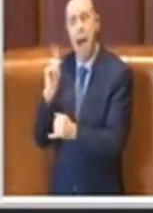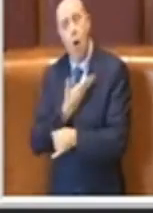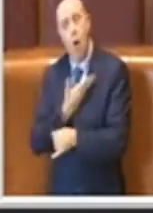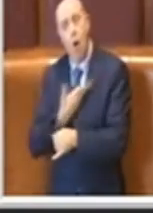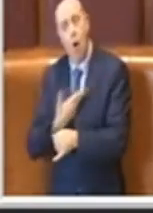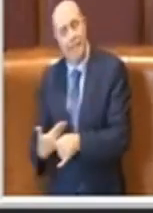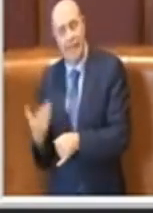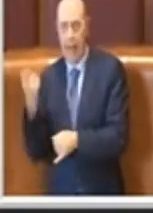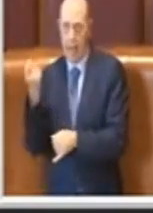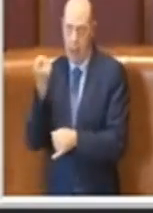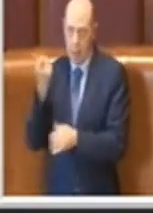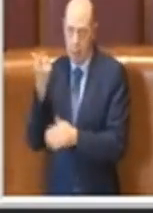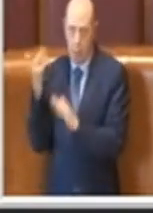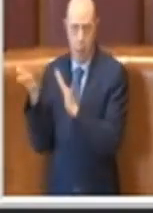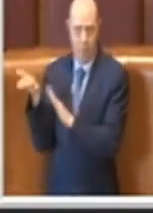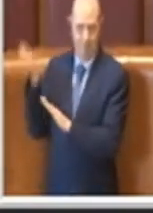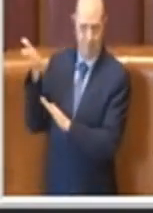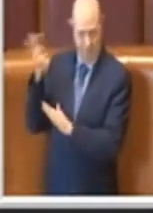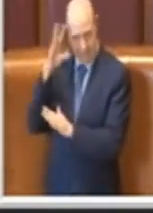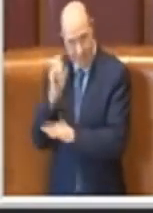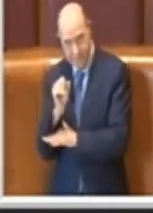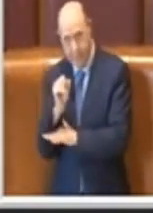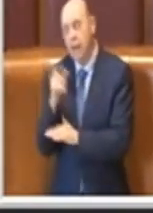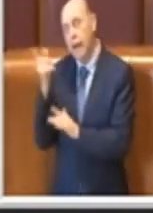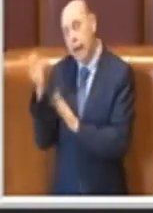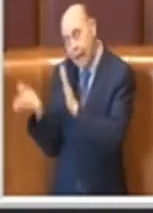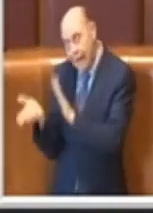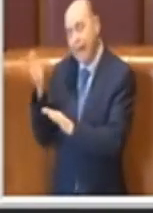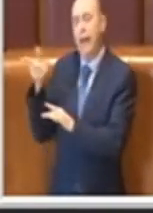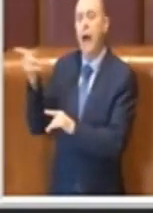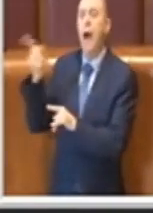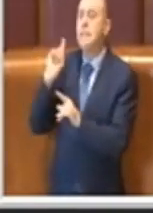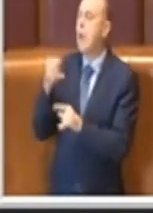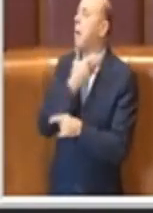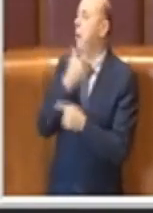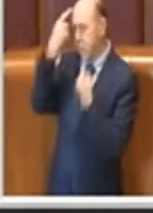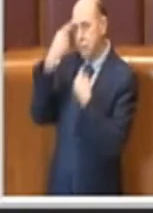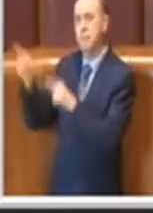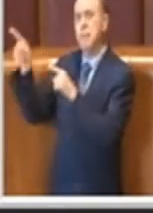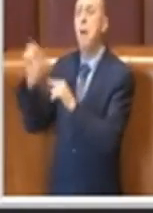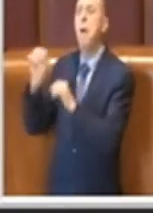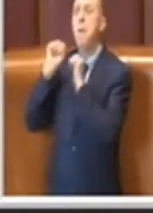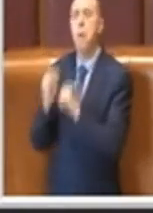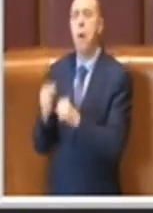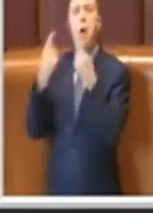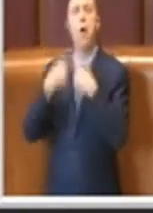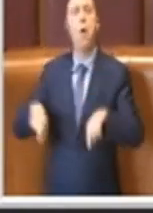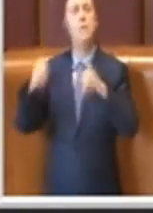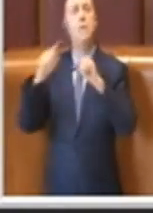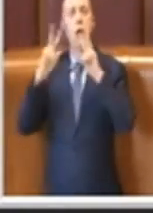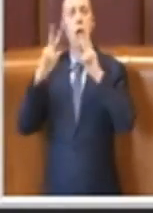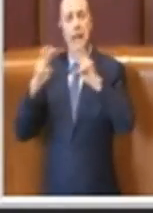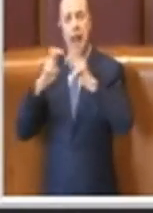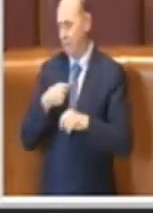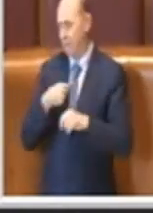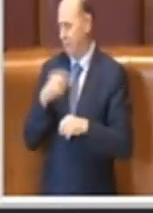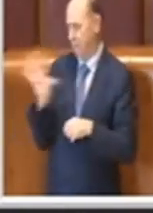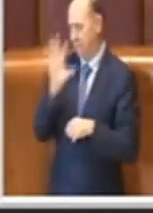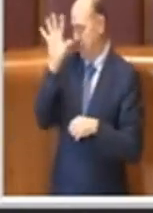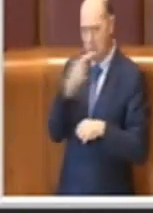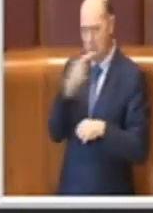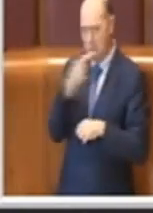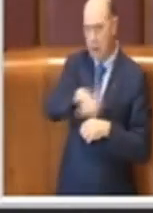diciamo di un grado elevato, addirittura l'ipotesi di una commissione di indagine mi sembra che venga